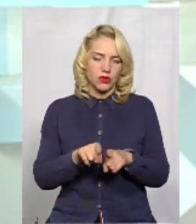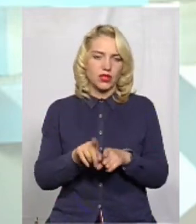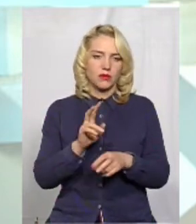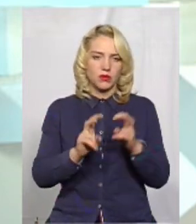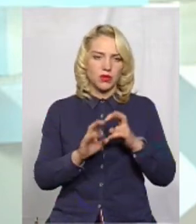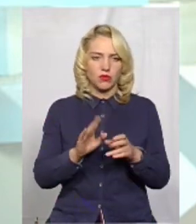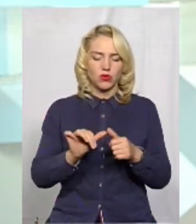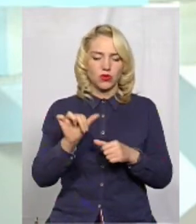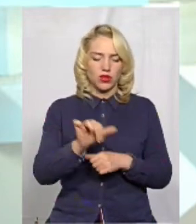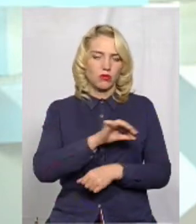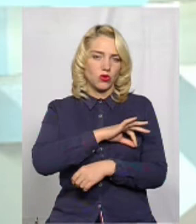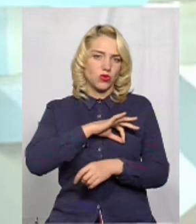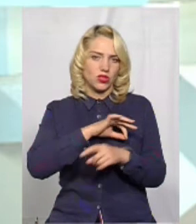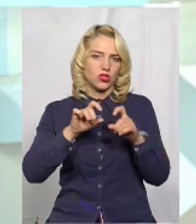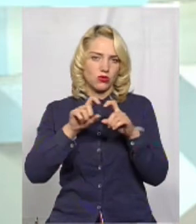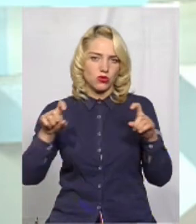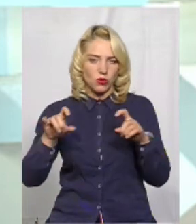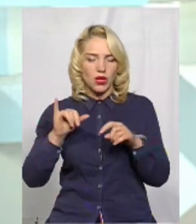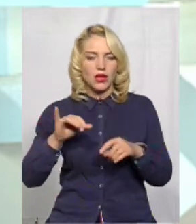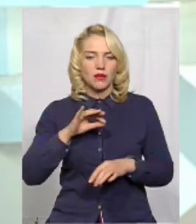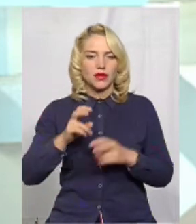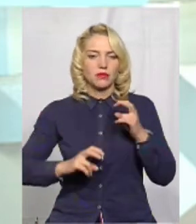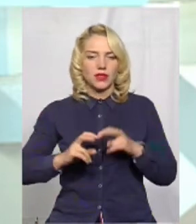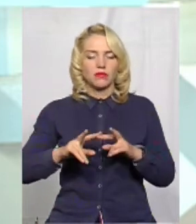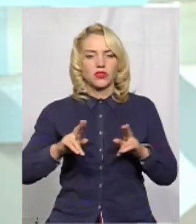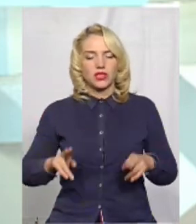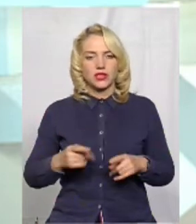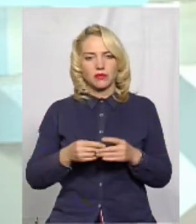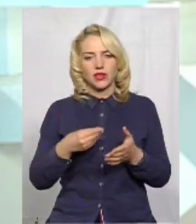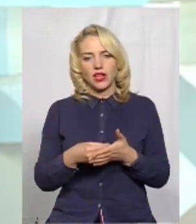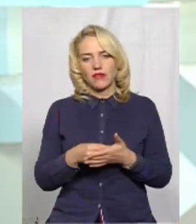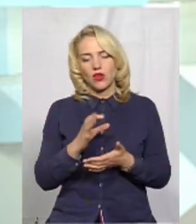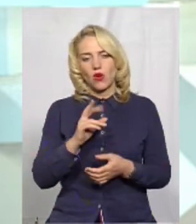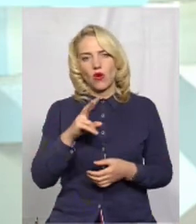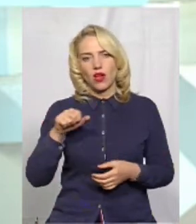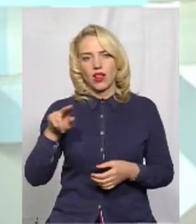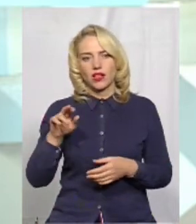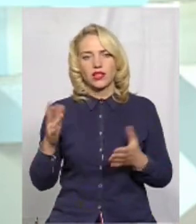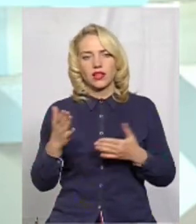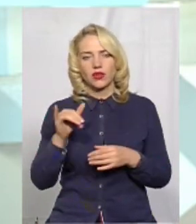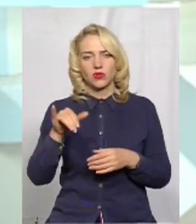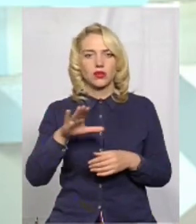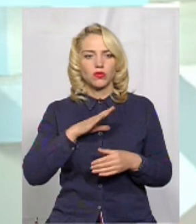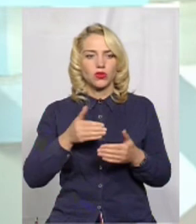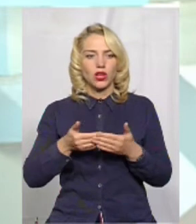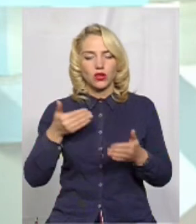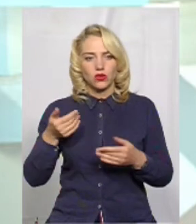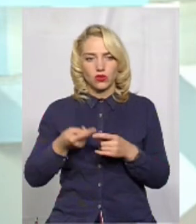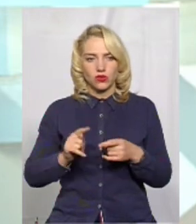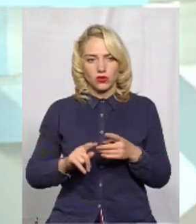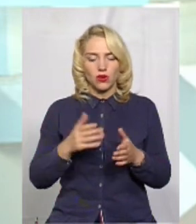буде окремо як юридична особа, підприємством ті ж самі тарифні оклади в них будуть, які в них і були до цього.